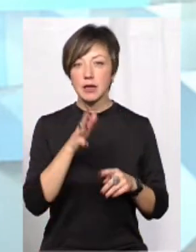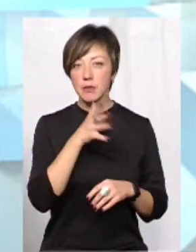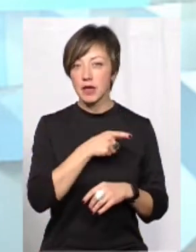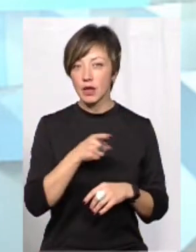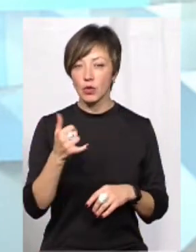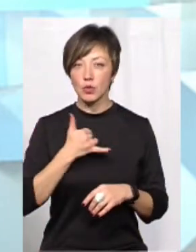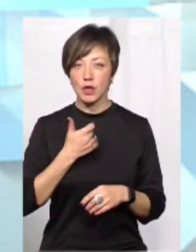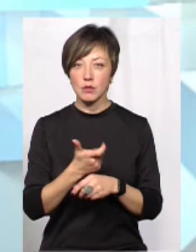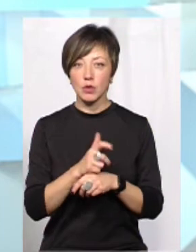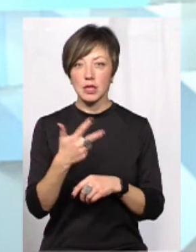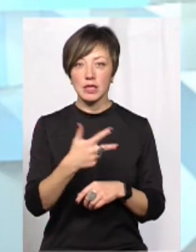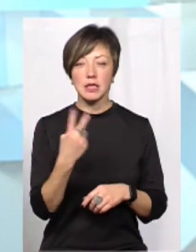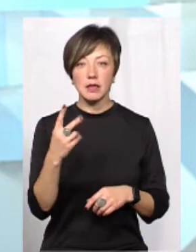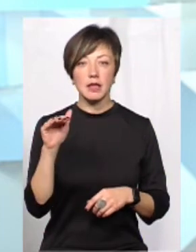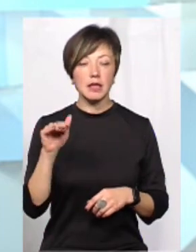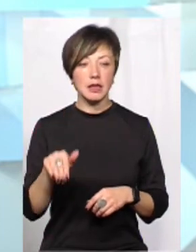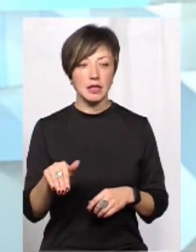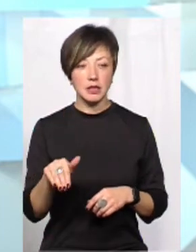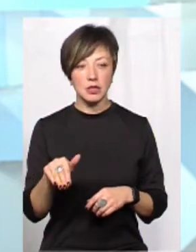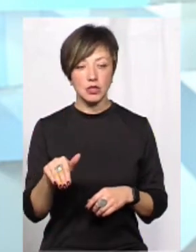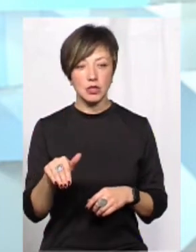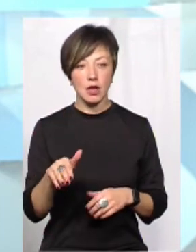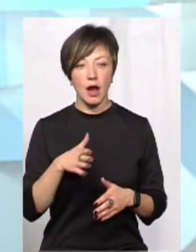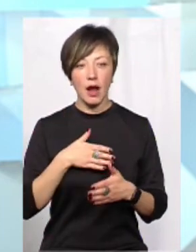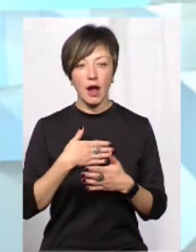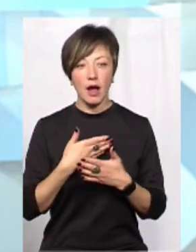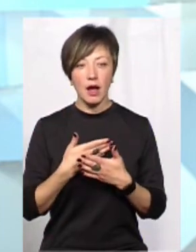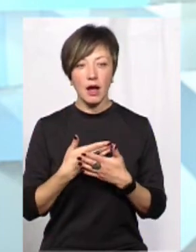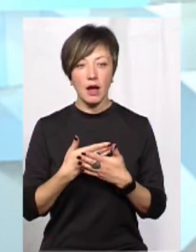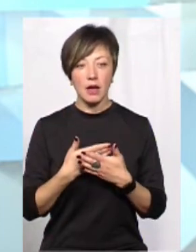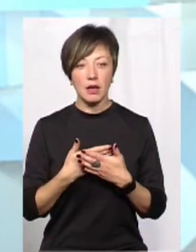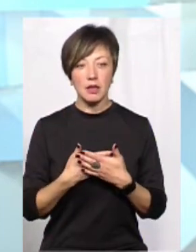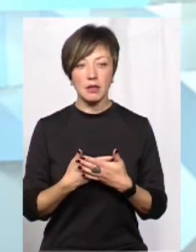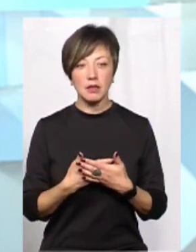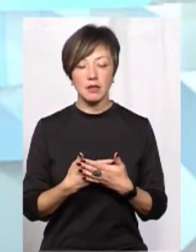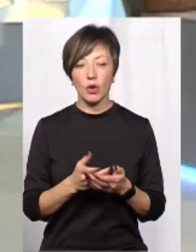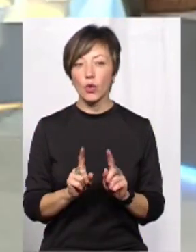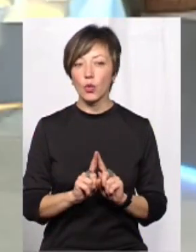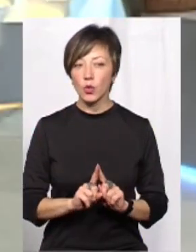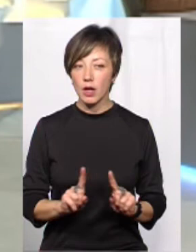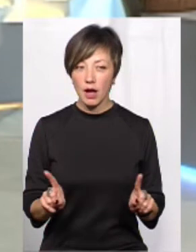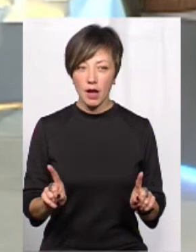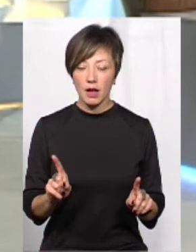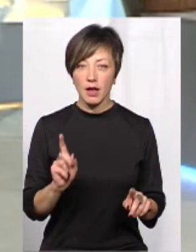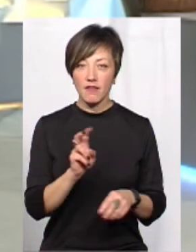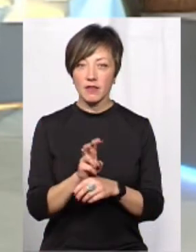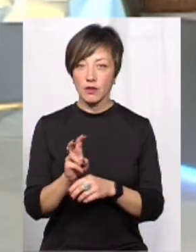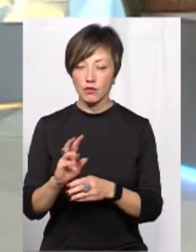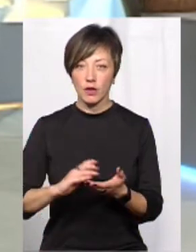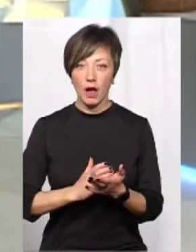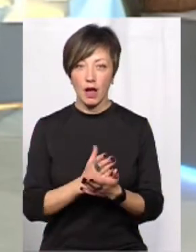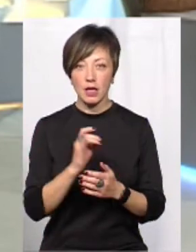період у нас вже понад 32 тисячі активних, точніше, унікальних відвідувачів на карті.